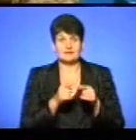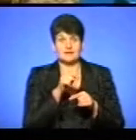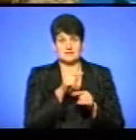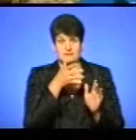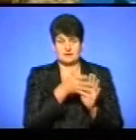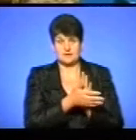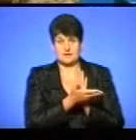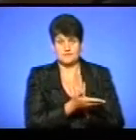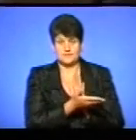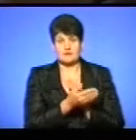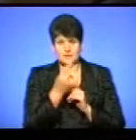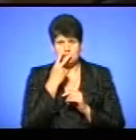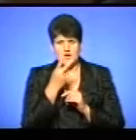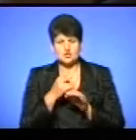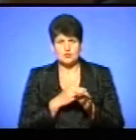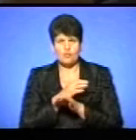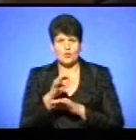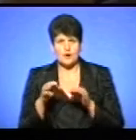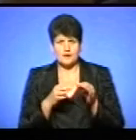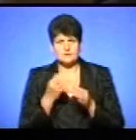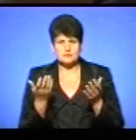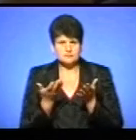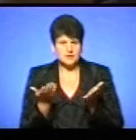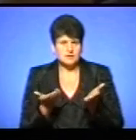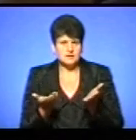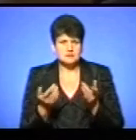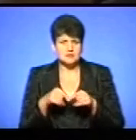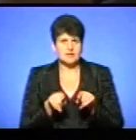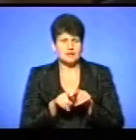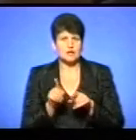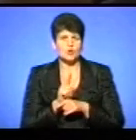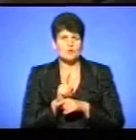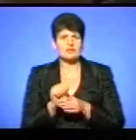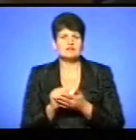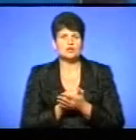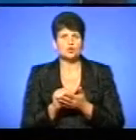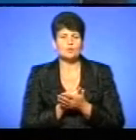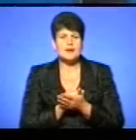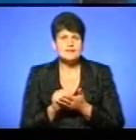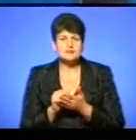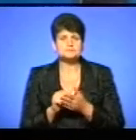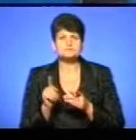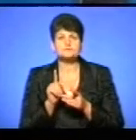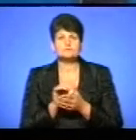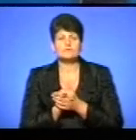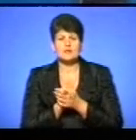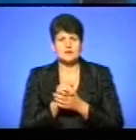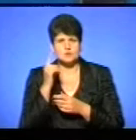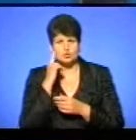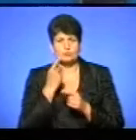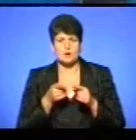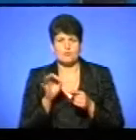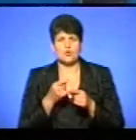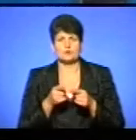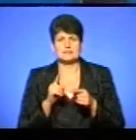Чи бачили ви в проєкті певному якісь такі нормативні документи, і що асоціація з глядоми з цього приводу,